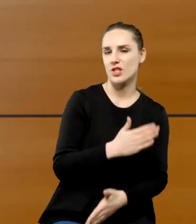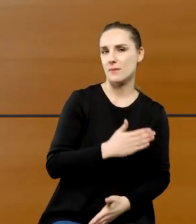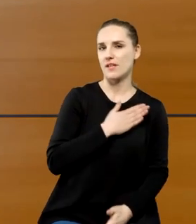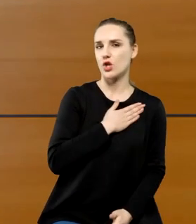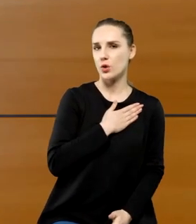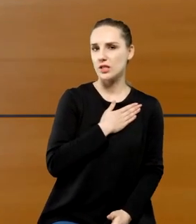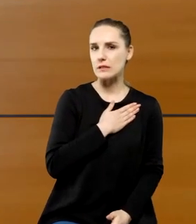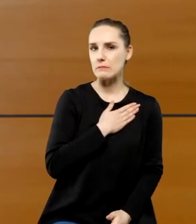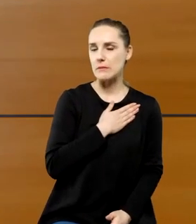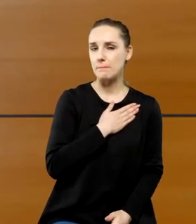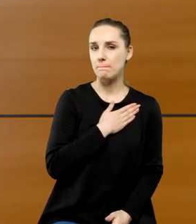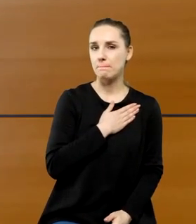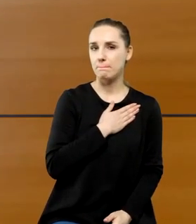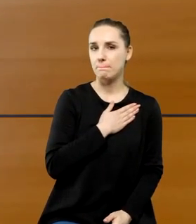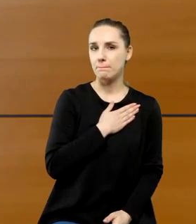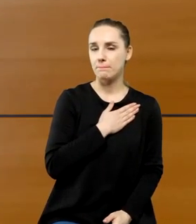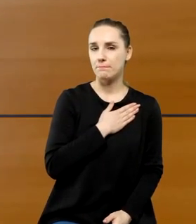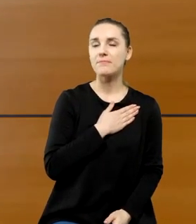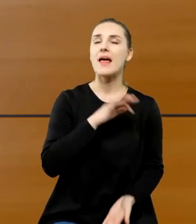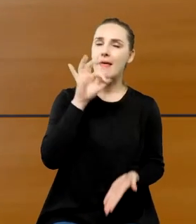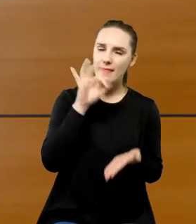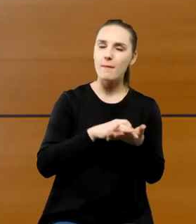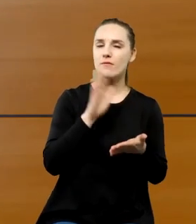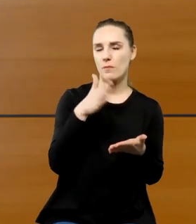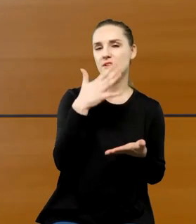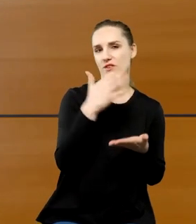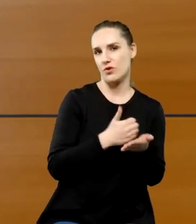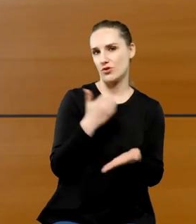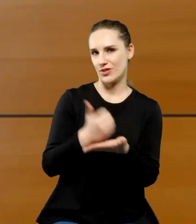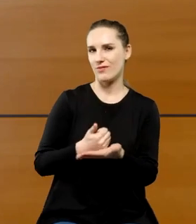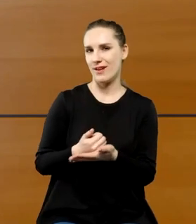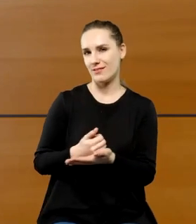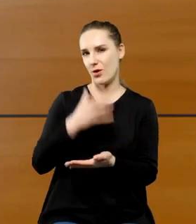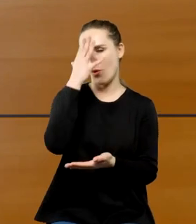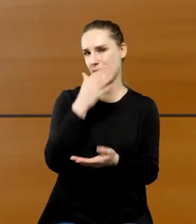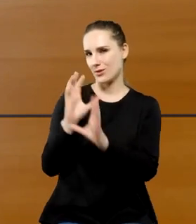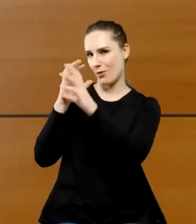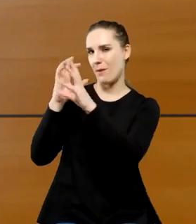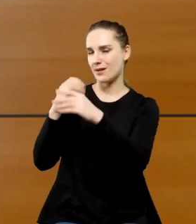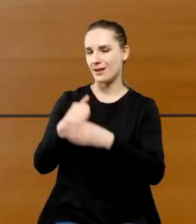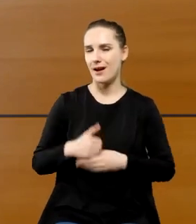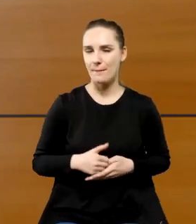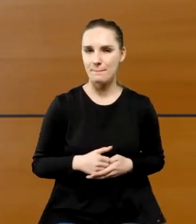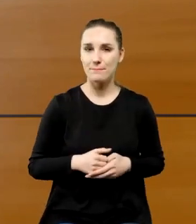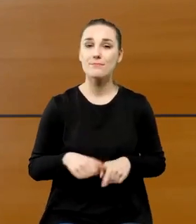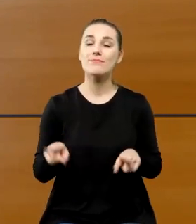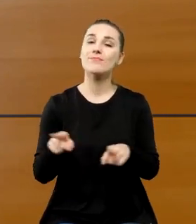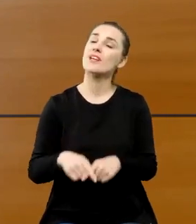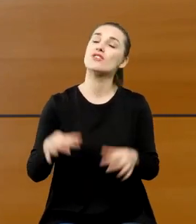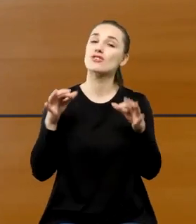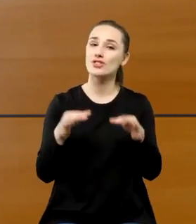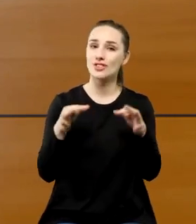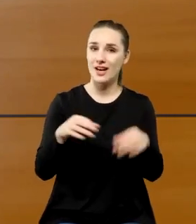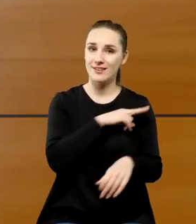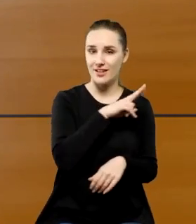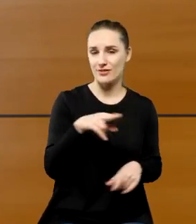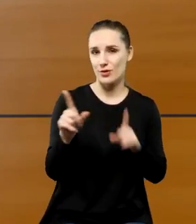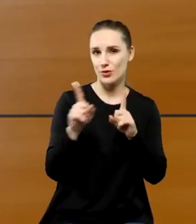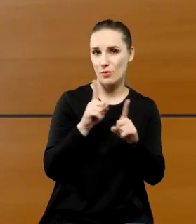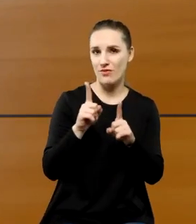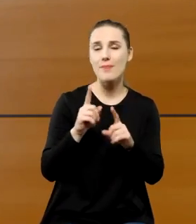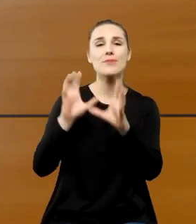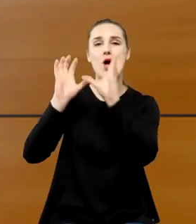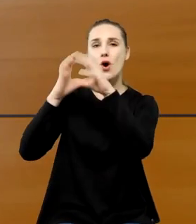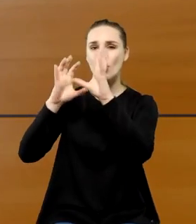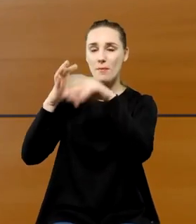więc na pewno będzie w ten sposób wykorzystywany ale to co się też nasuwa po tym dzisiejszej naszej rozmowie jest taki że Kopernik będzie taki